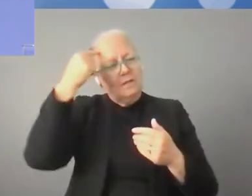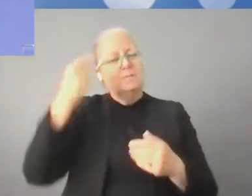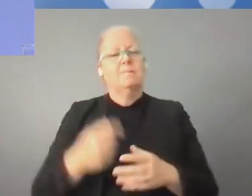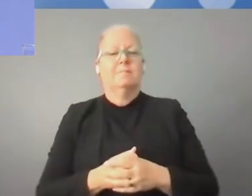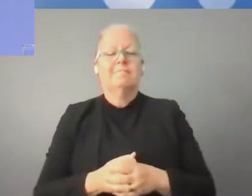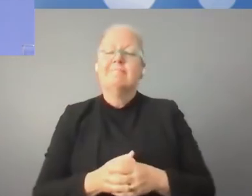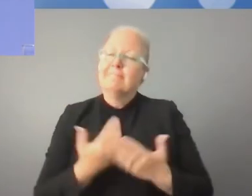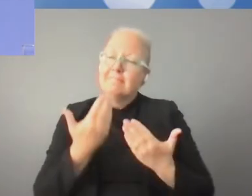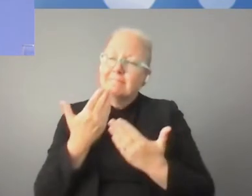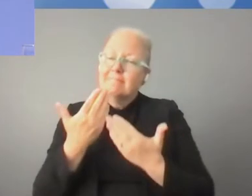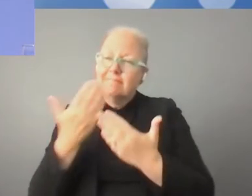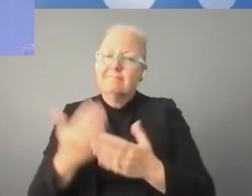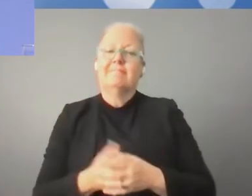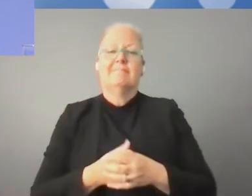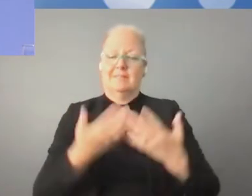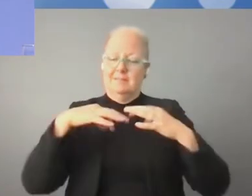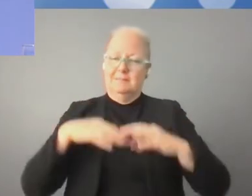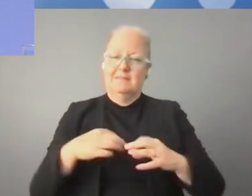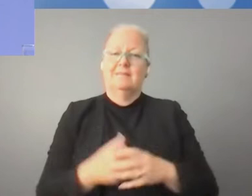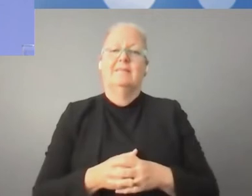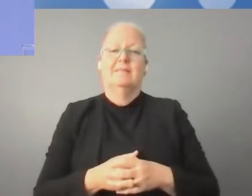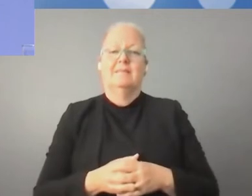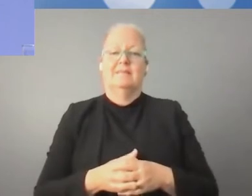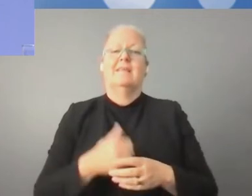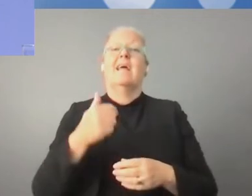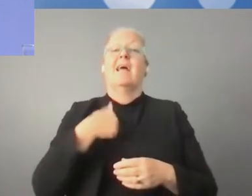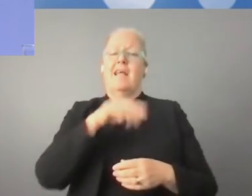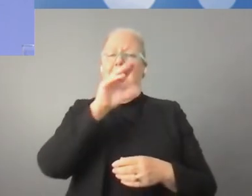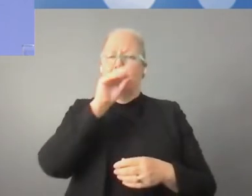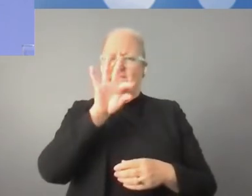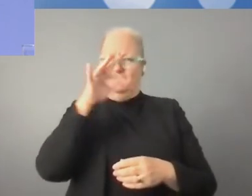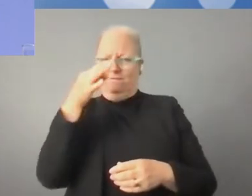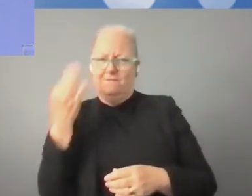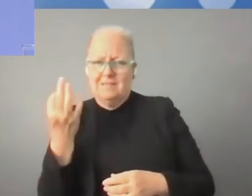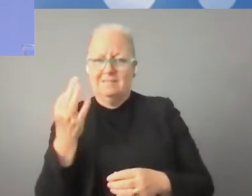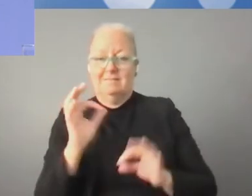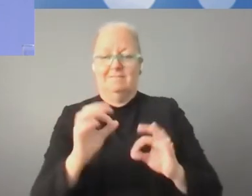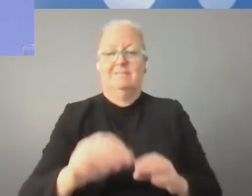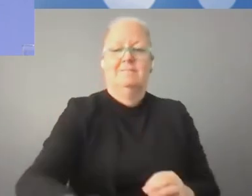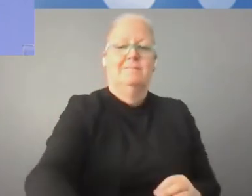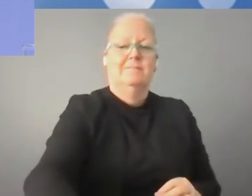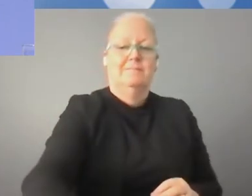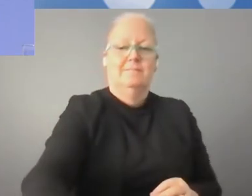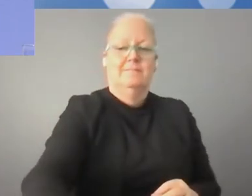bardzo. Proponuję zaopatrzeć się w słuchawki, bo będę mówił po francusku.